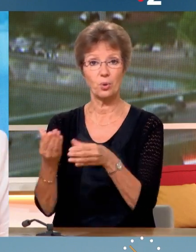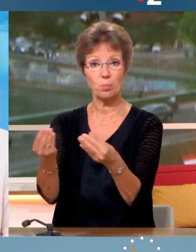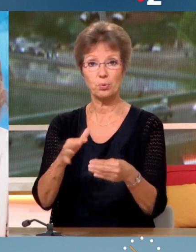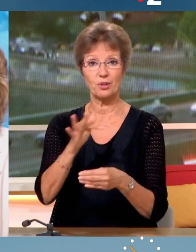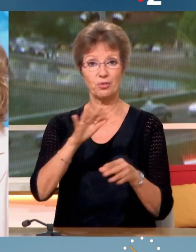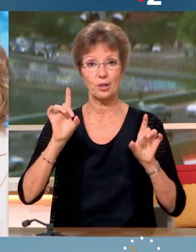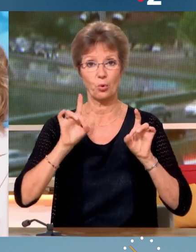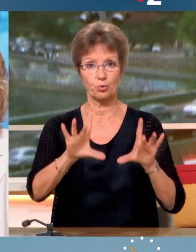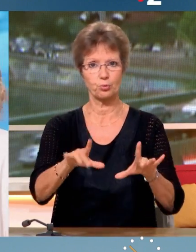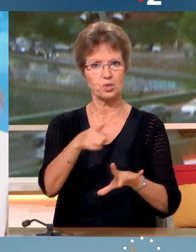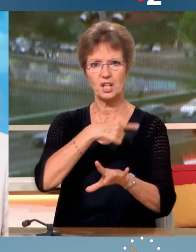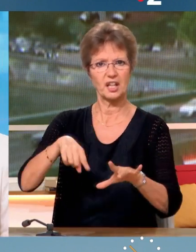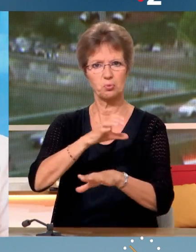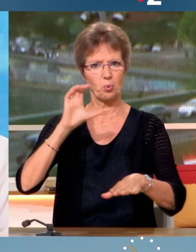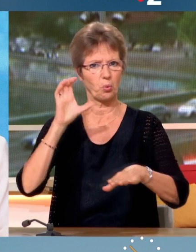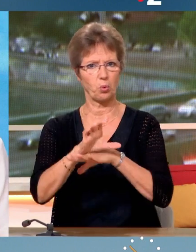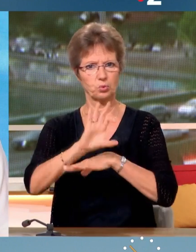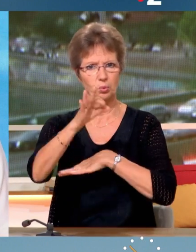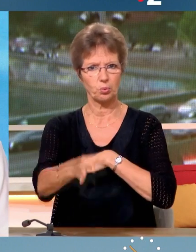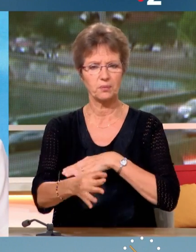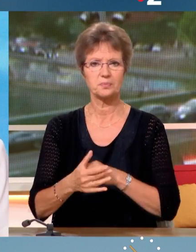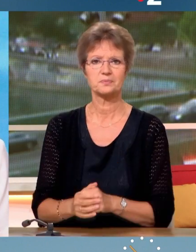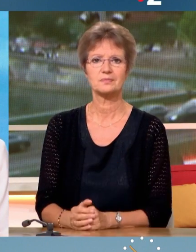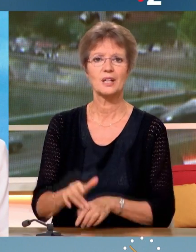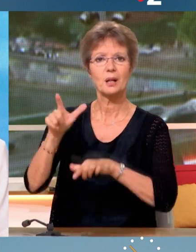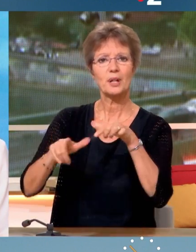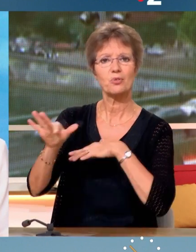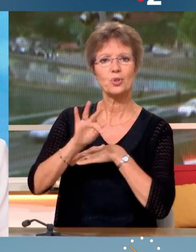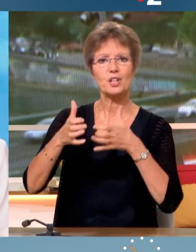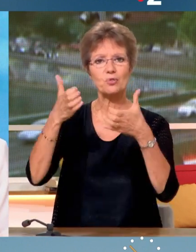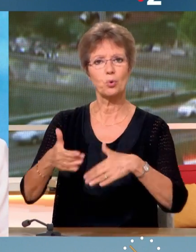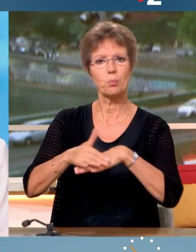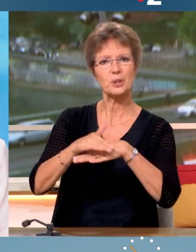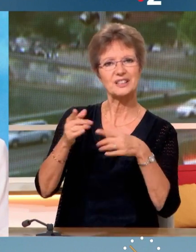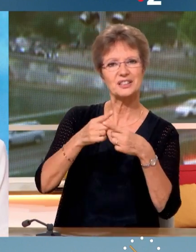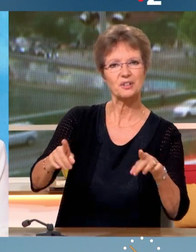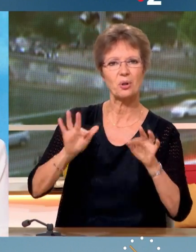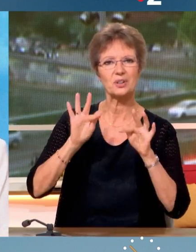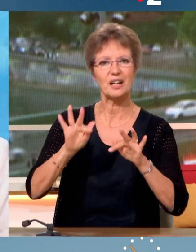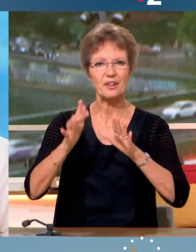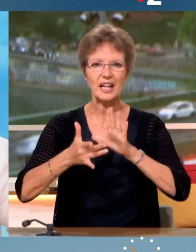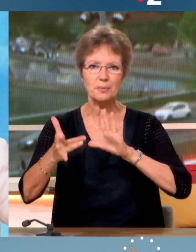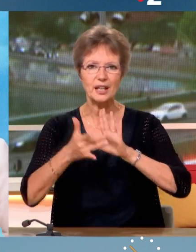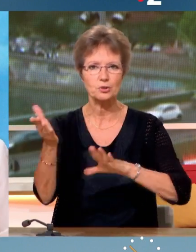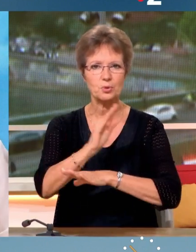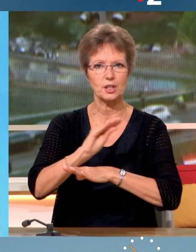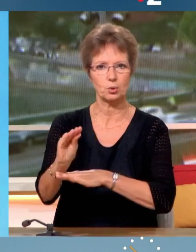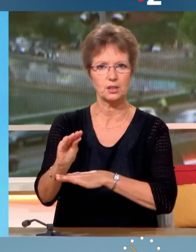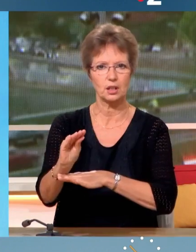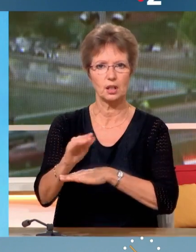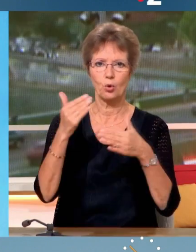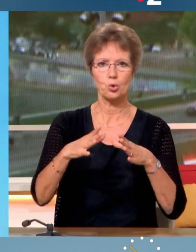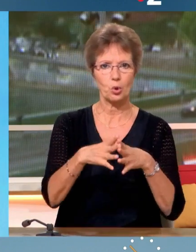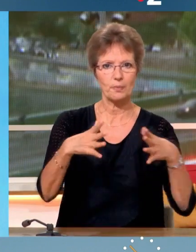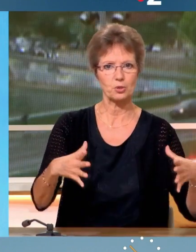Et nous nous y opposerons très clairement. Je considère que les Français veulent une autre politique en matière de sécurité ou d'immigration. C'est à la majorité aujourd'hui de